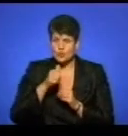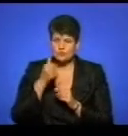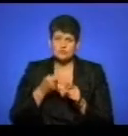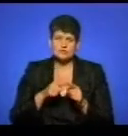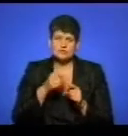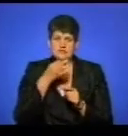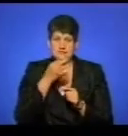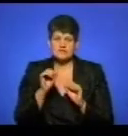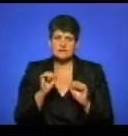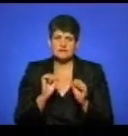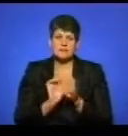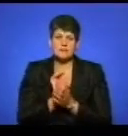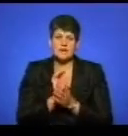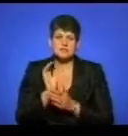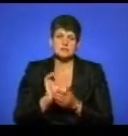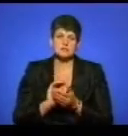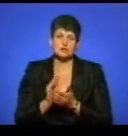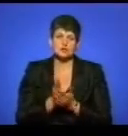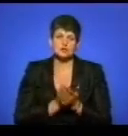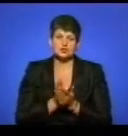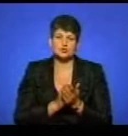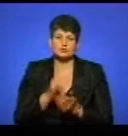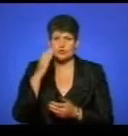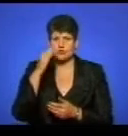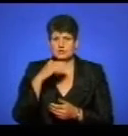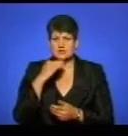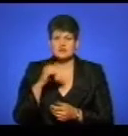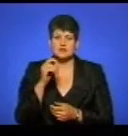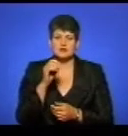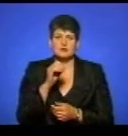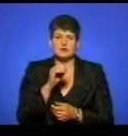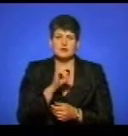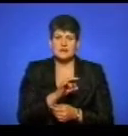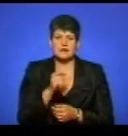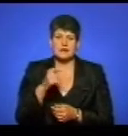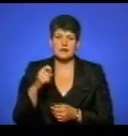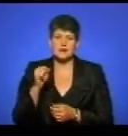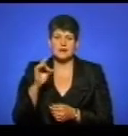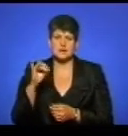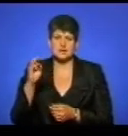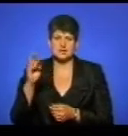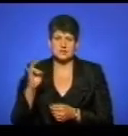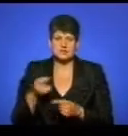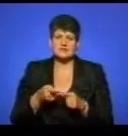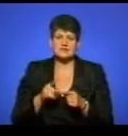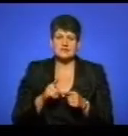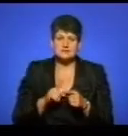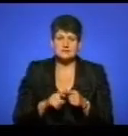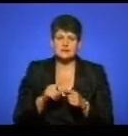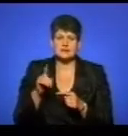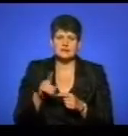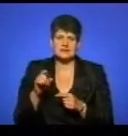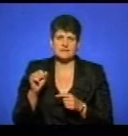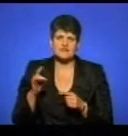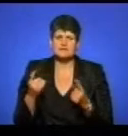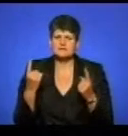керівник прес-служби Тернопільсько-зборівської архієпархії отець Олег Харишин. Марійський духовний центр – це одна із найбільших подільських